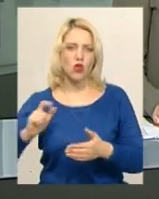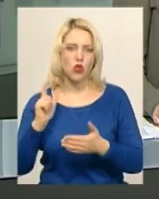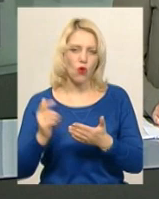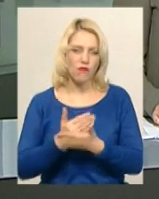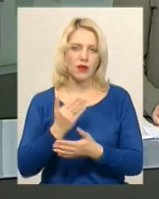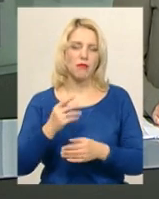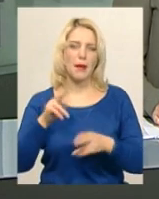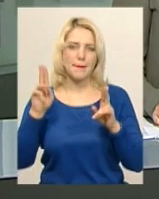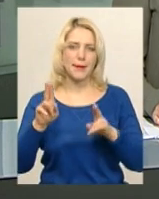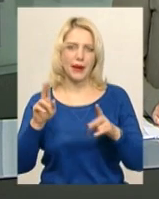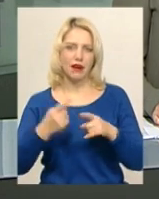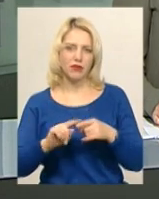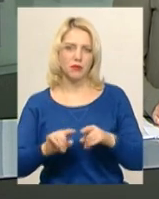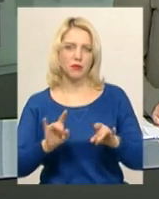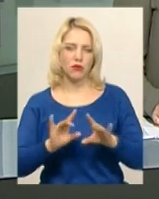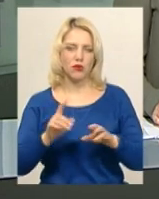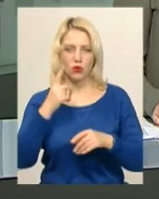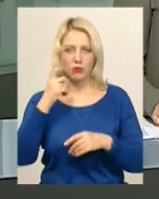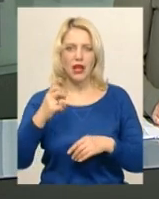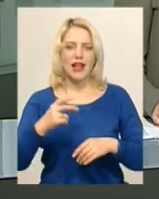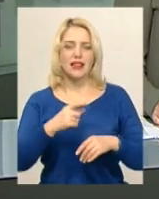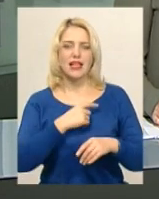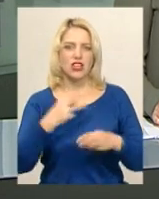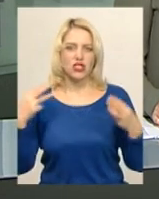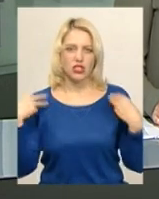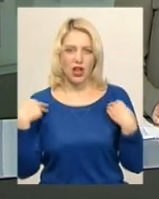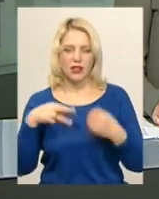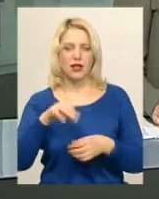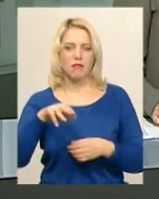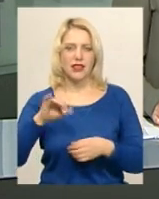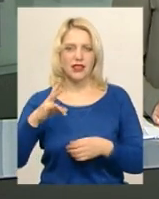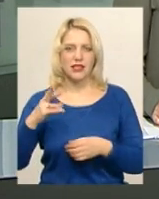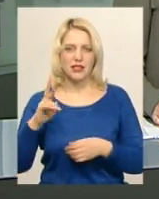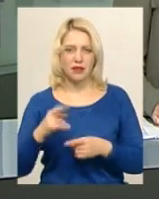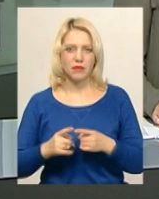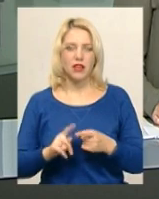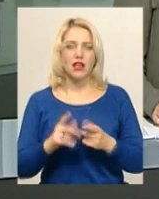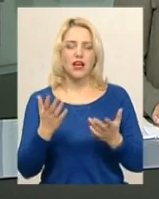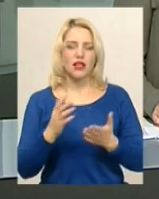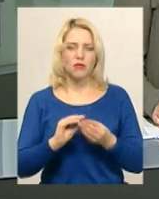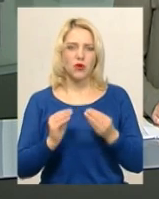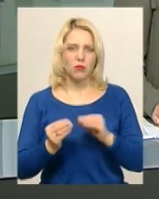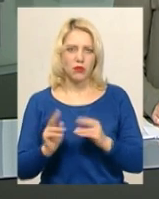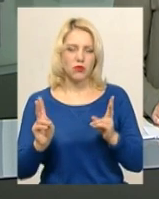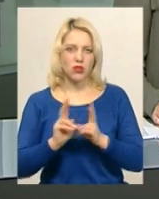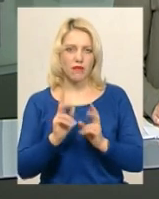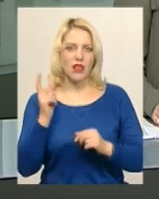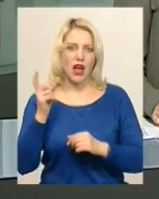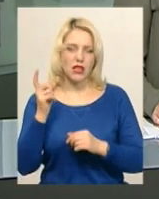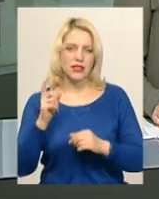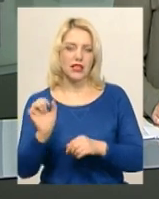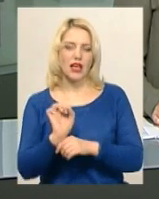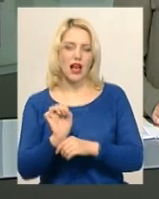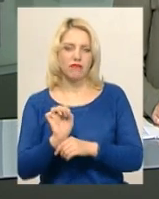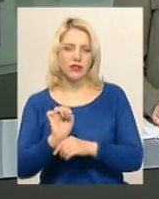Про це повідомив заступник начальника митного поста Хмельницький центральний Ігор Овчорук. З якими проблемами стикаються власники автівок при